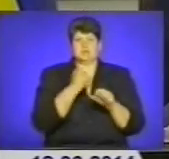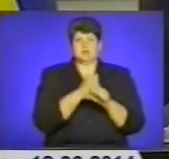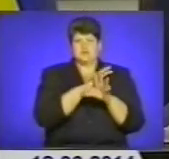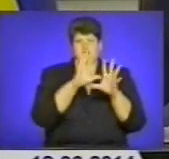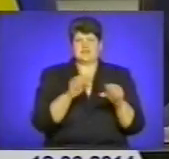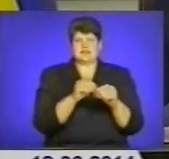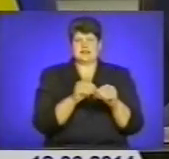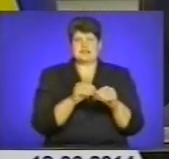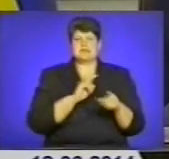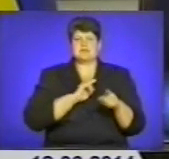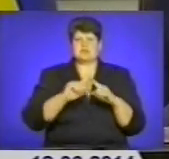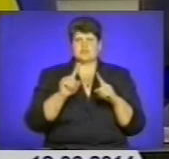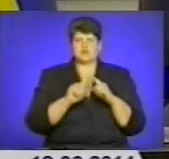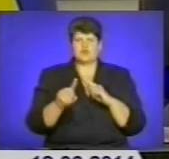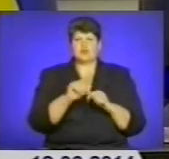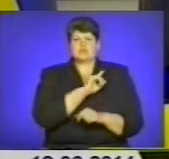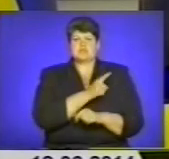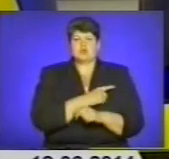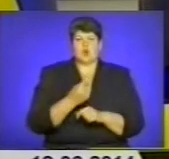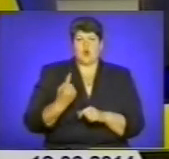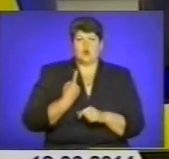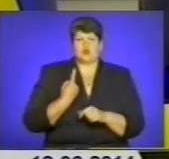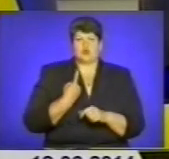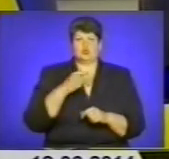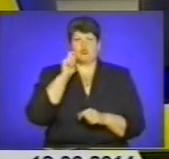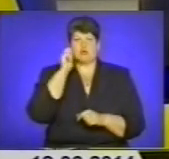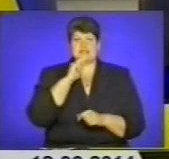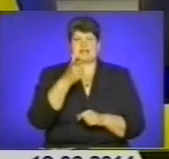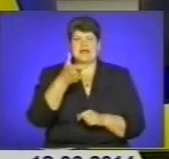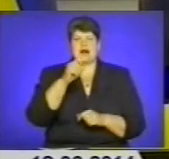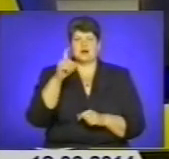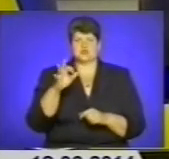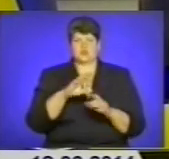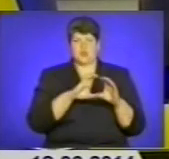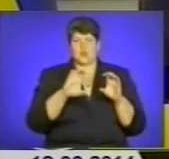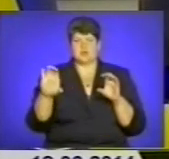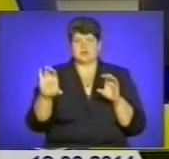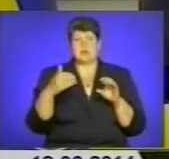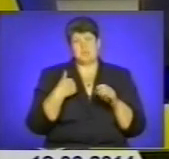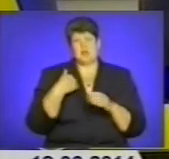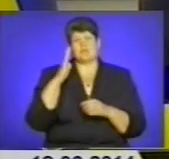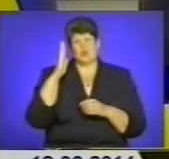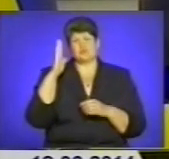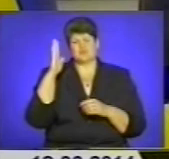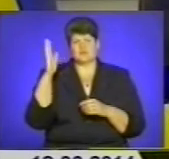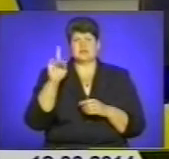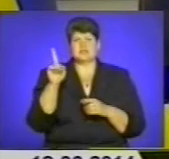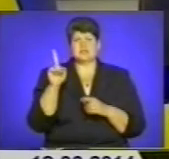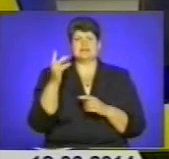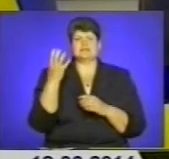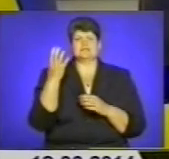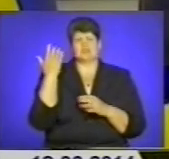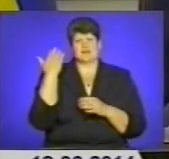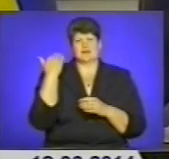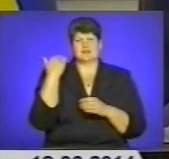Терміново посилити охорону українських газогонів. Ми прогнозували ще декілька тижнів тому,